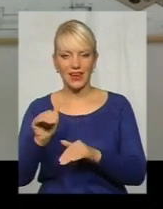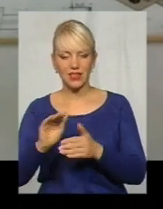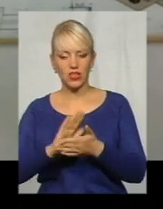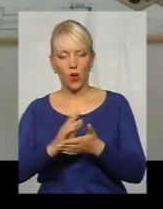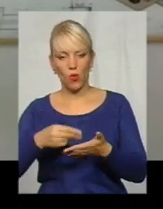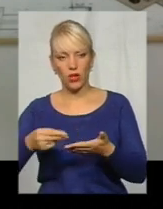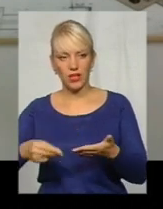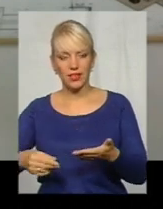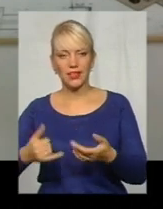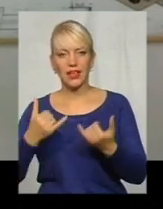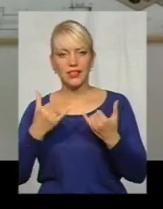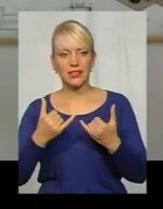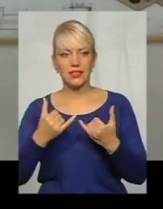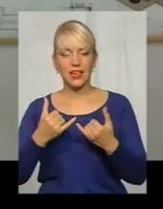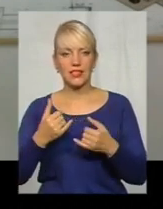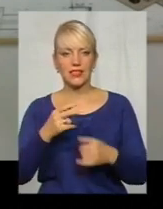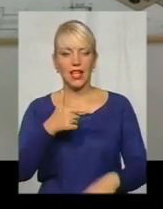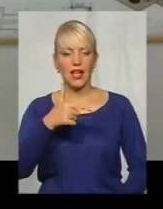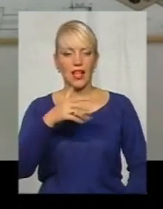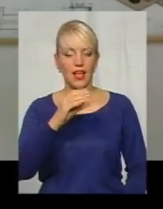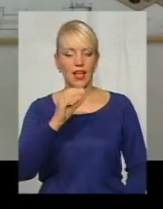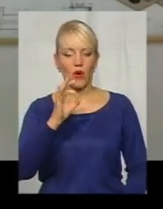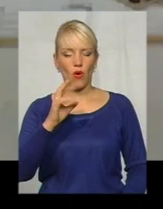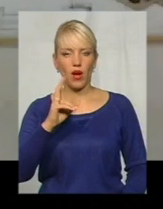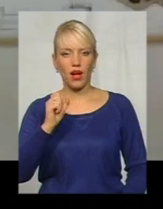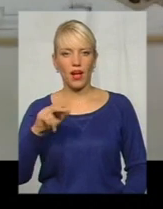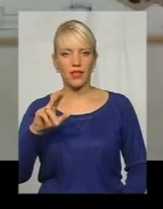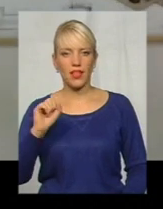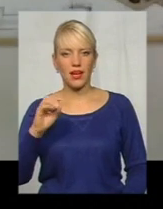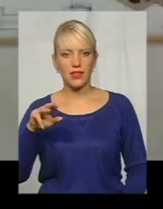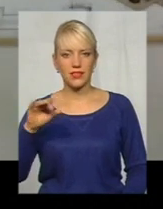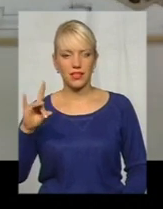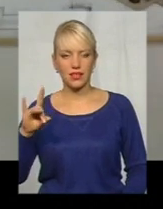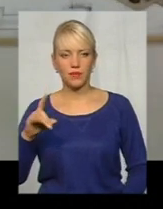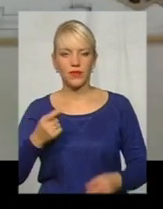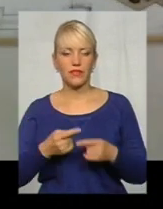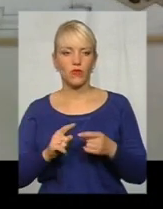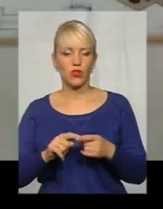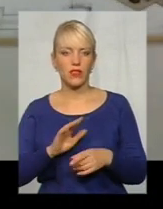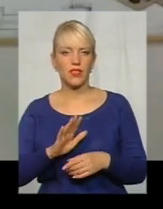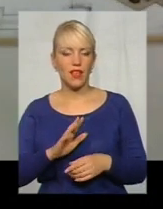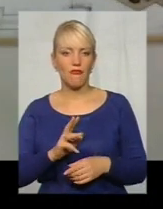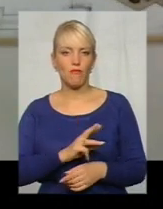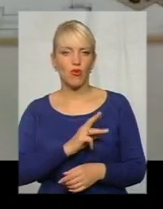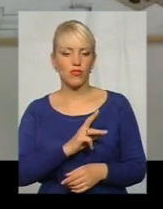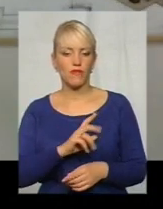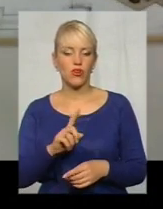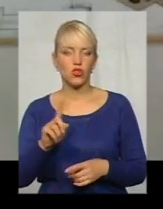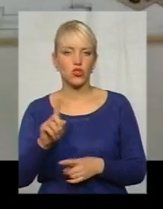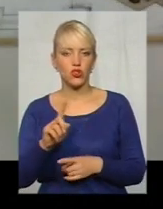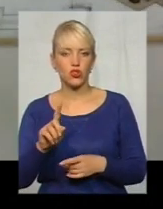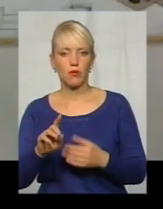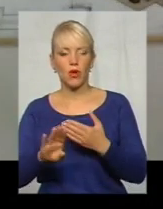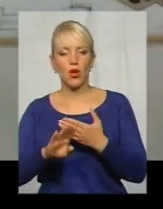а зараз надалі вже Держава Кодастер, то, звичайно, воно не мотивує його для того, щоб розірвати